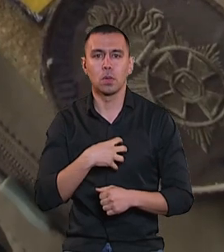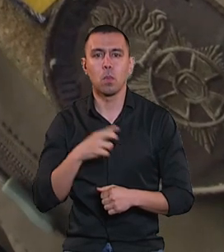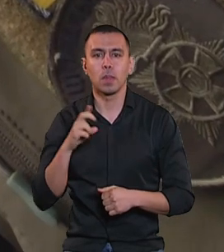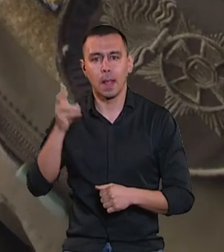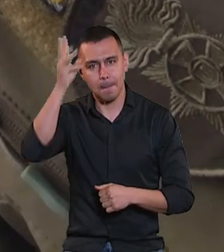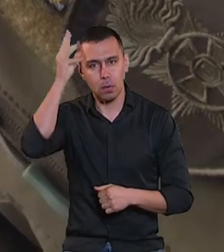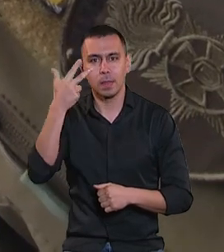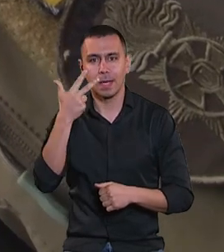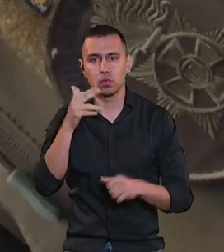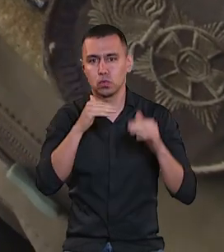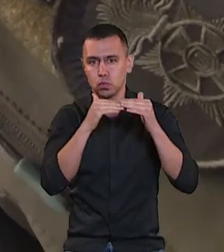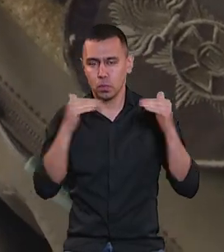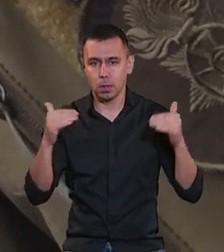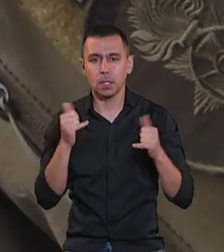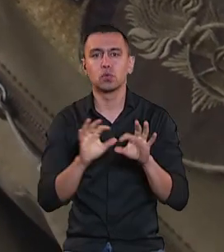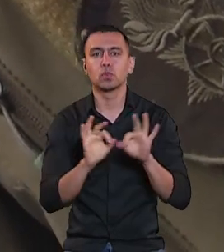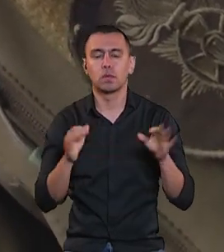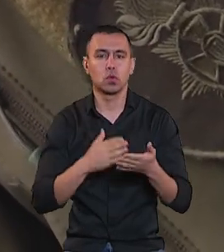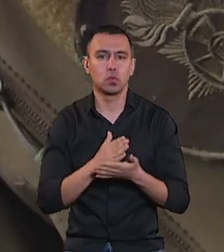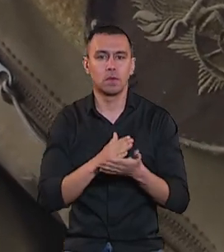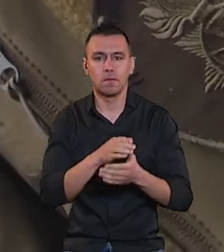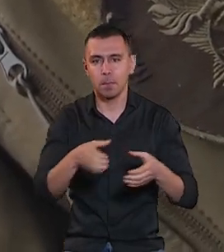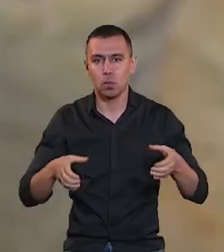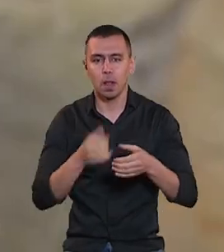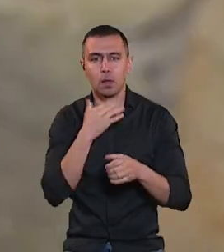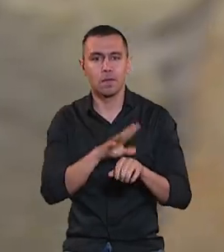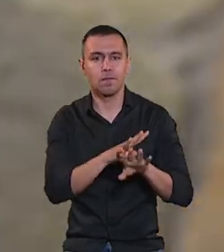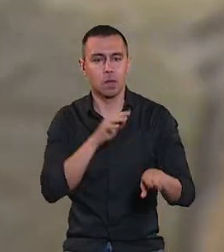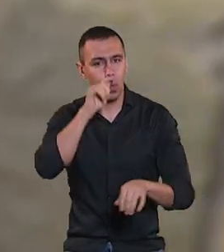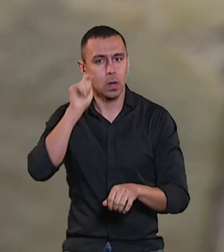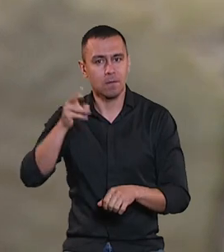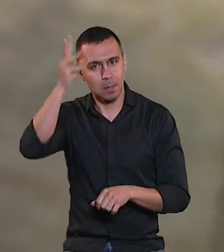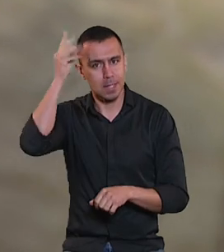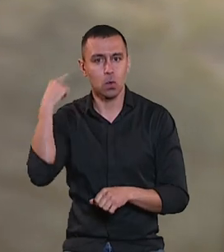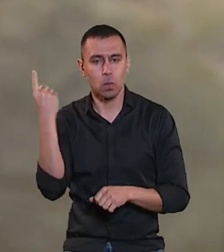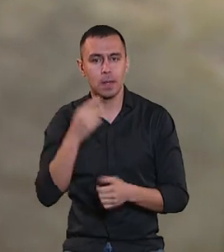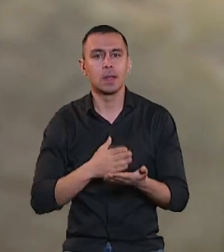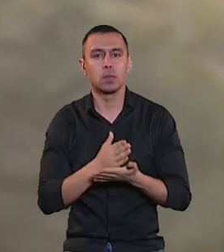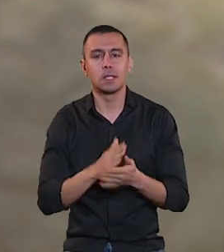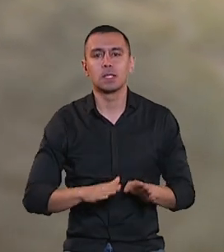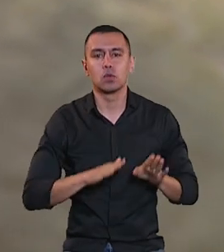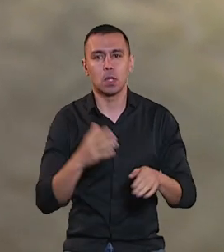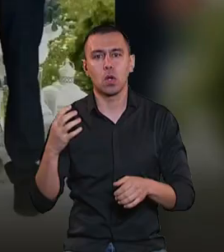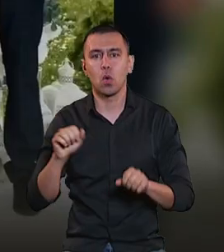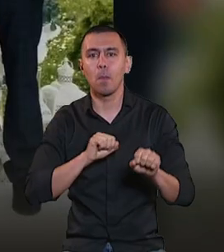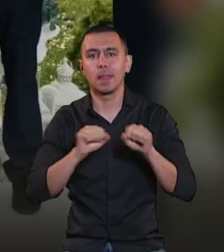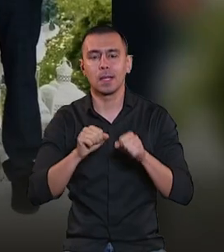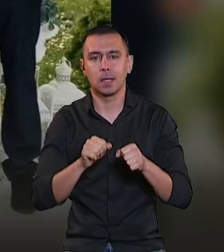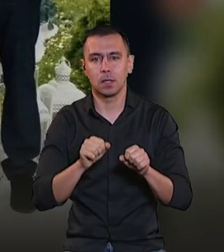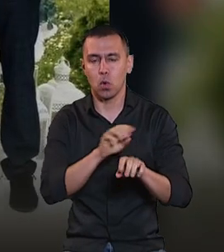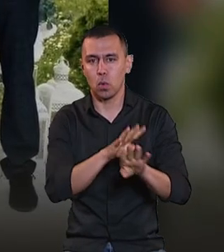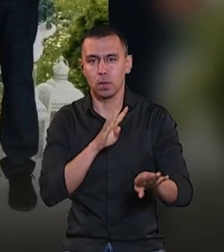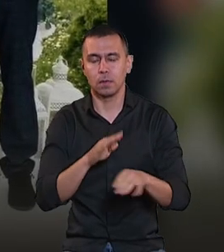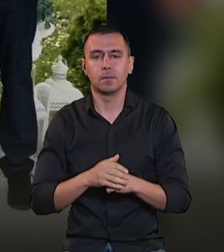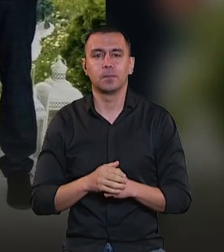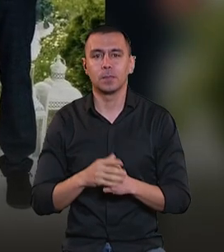Хмельницького третього ступеня. Зараз, розповідає, служить у підрозділі Нацгвардії України у Хмельницькій області на посаді заступника командира роти. Без ясла, від